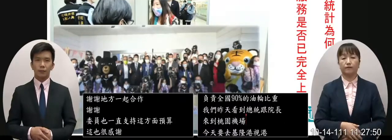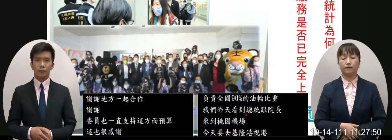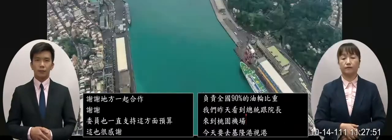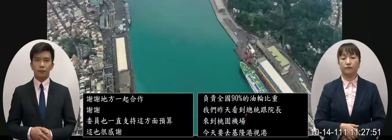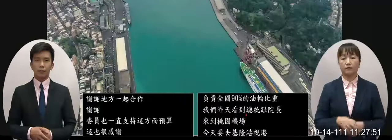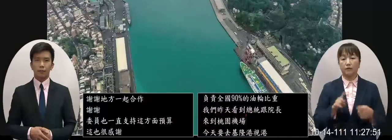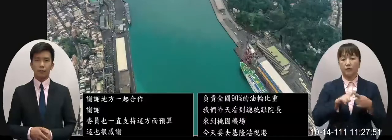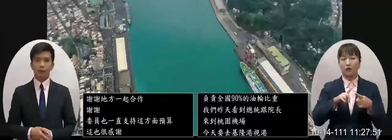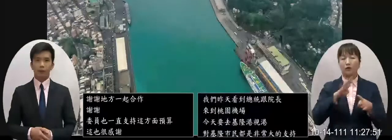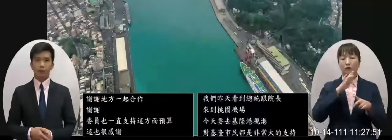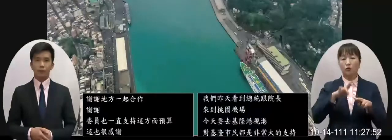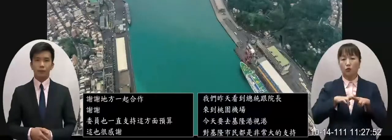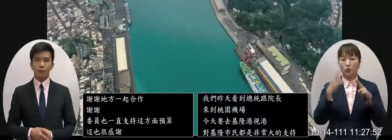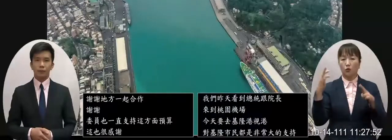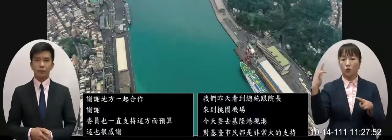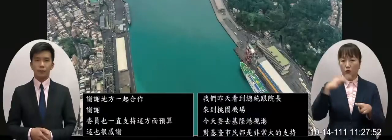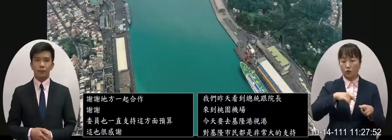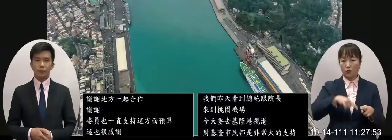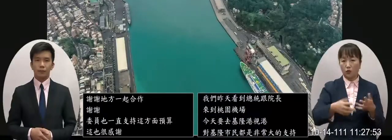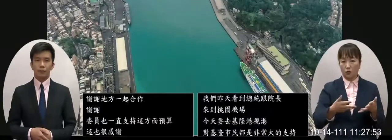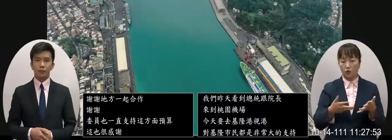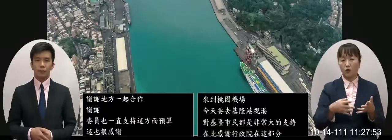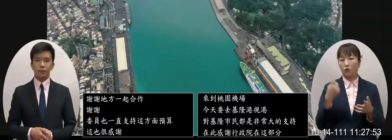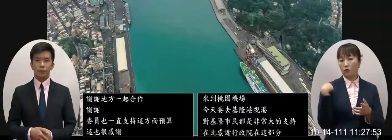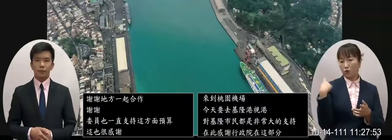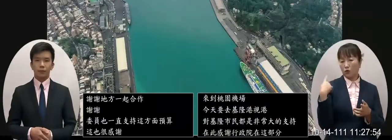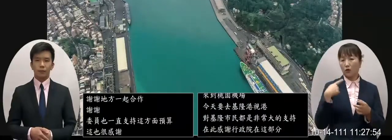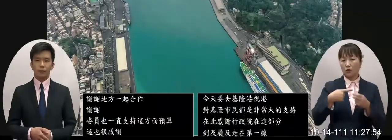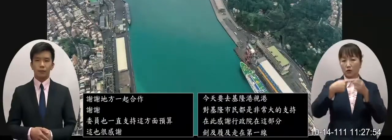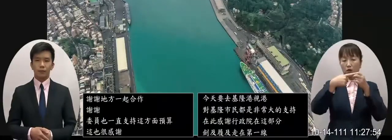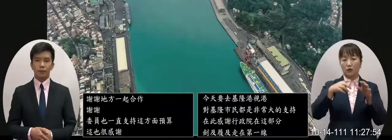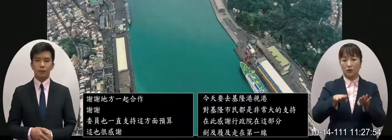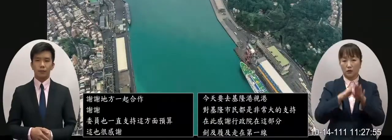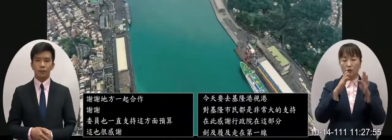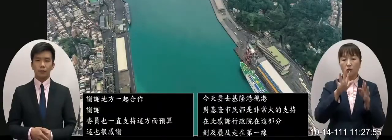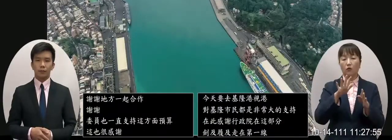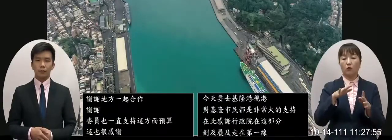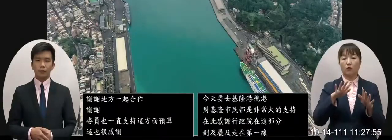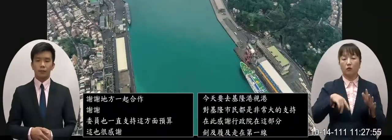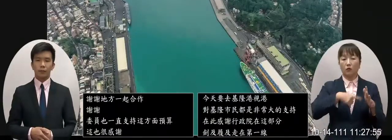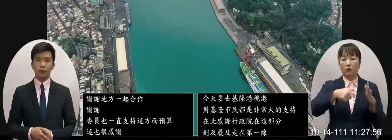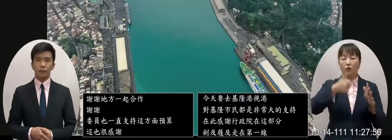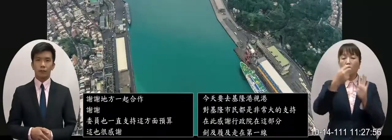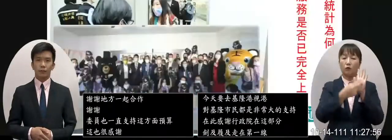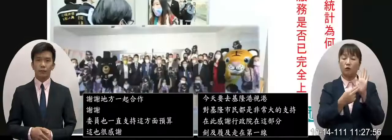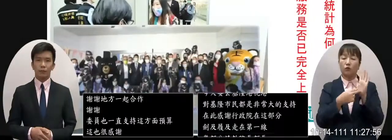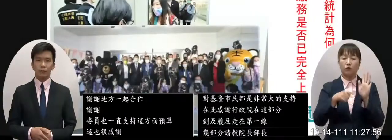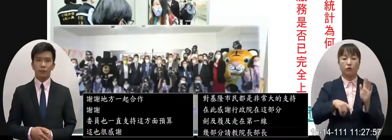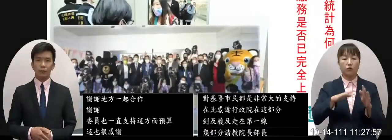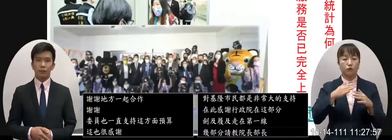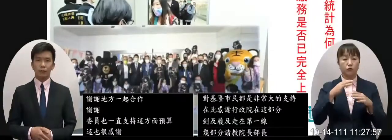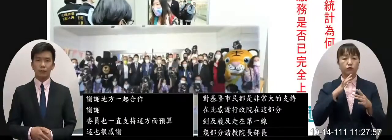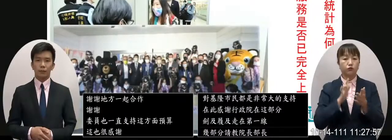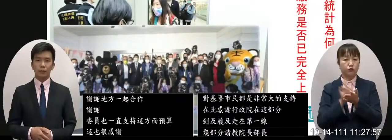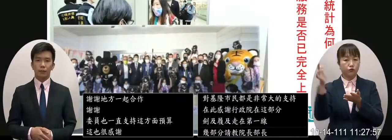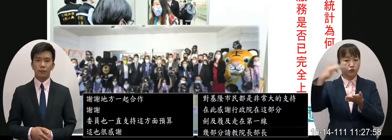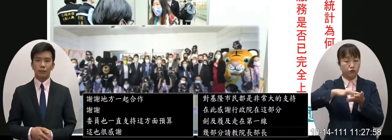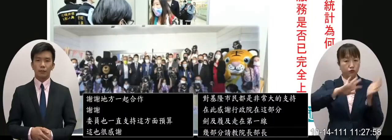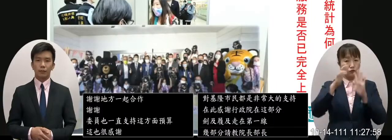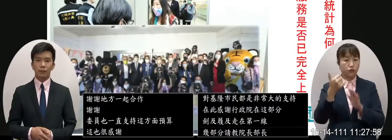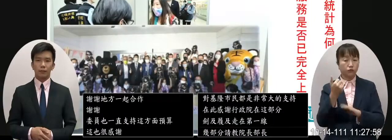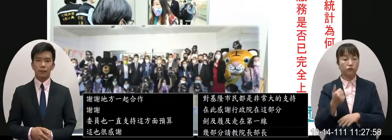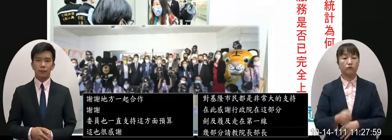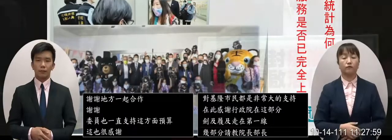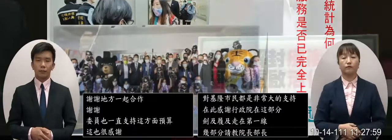第一個就是國境解封的過程當中昨天第一天嘛那我瞭解一下部長有沒有說明一下你覺得整個路出境的狀況怎麼樣